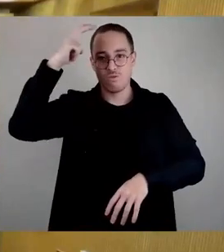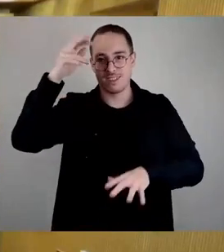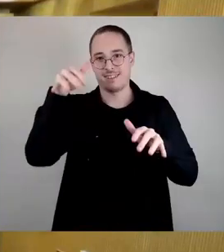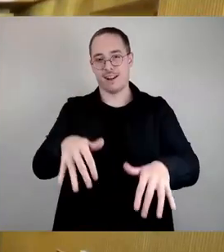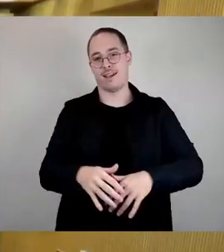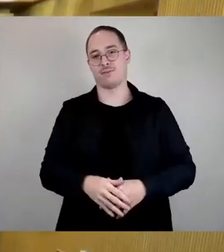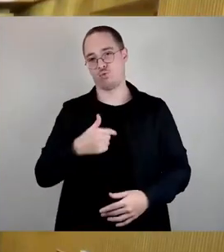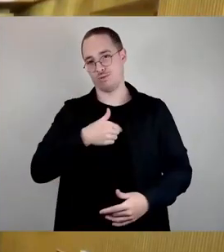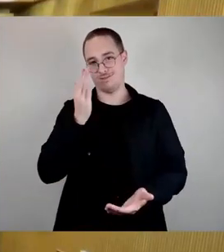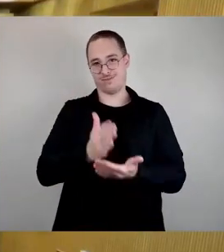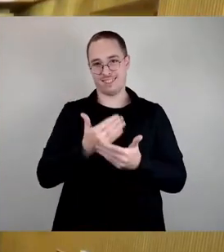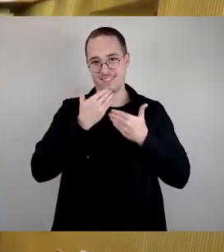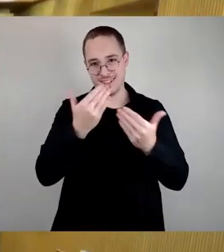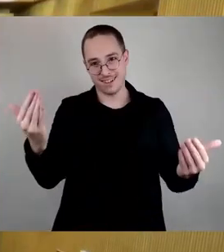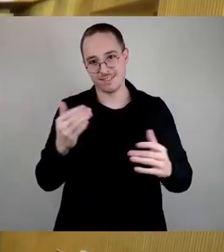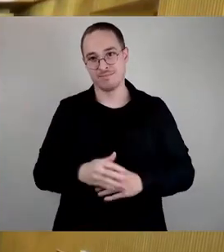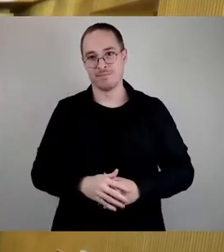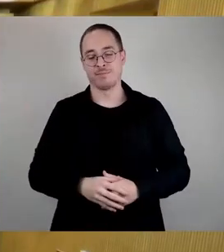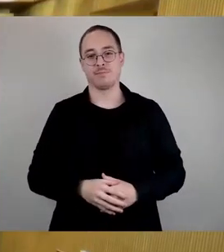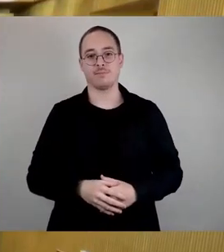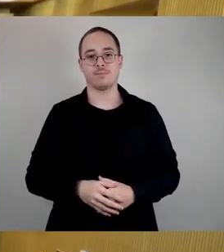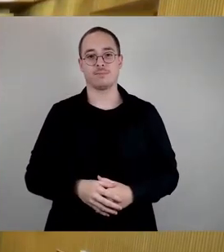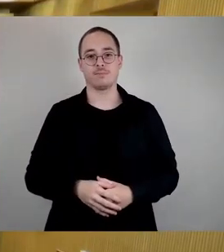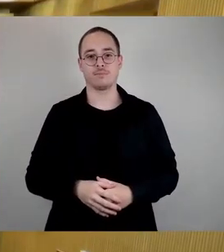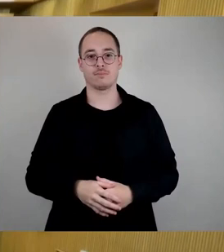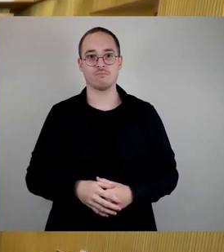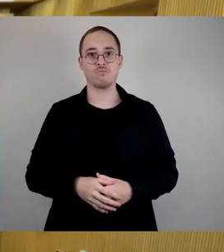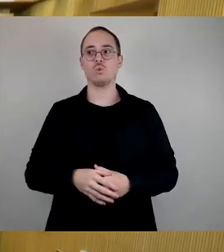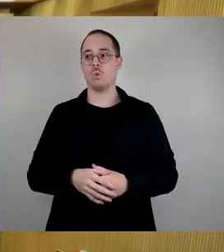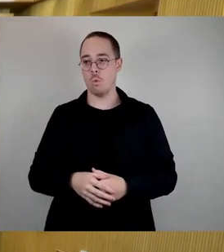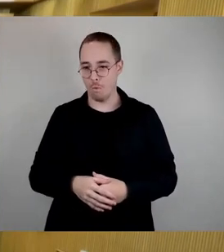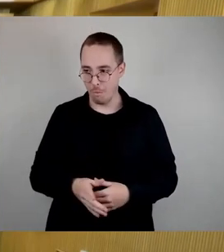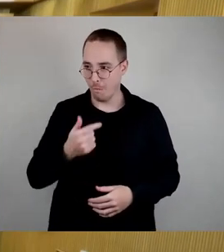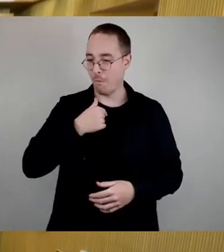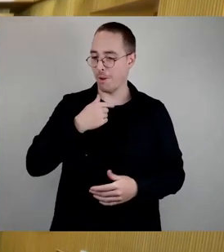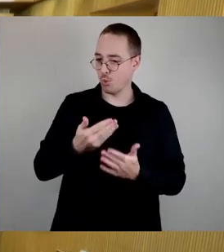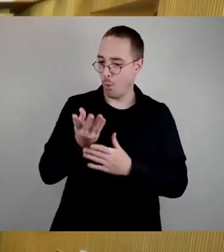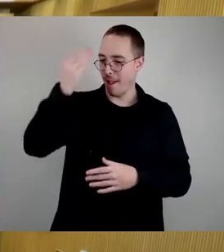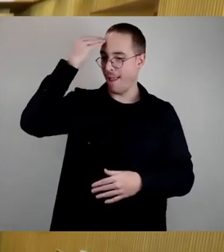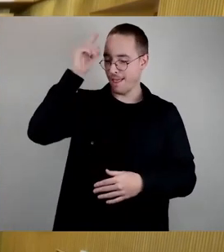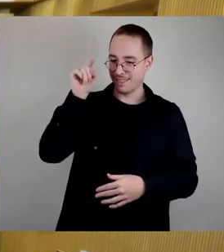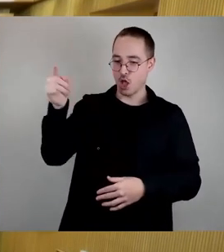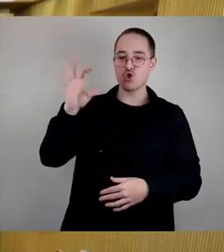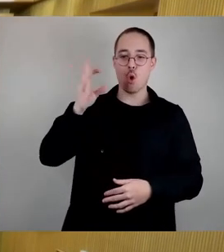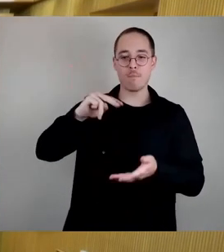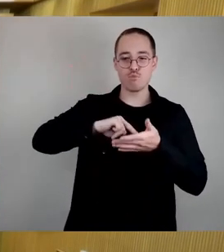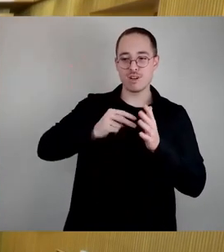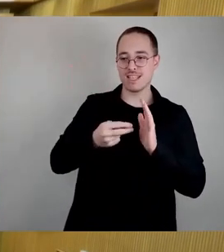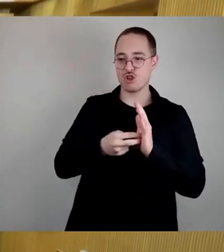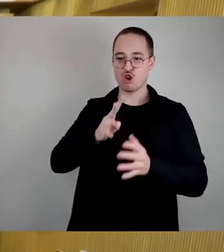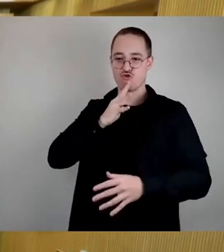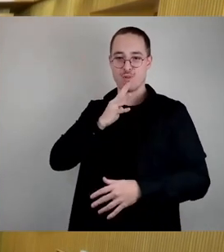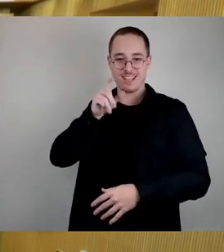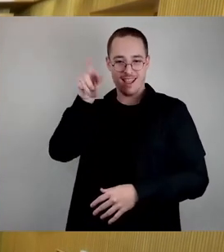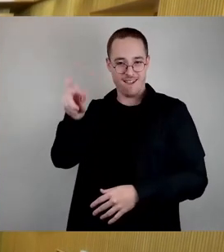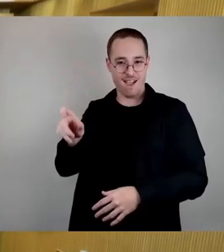So, nachdem, wie ich gelernt habe, der toilettenpolitische Sprecher für alle Fraktionen gesprochen hat, gibt es dennoch